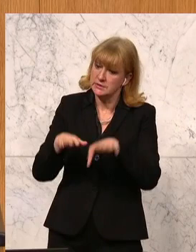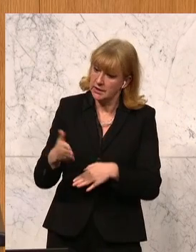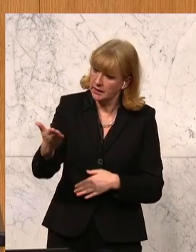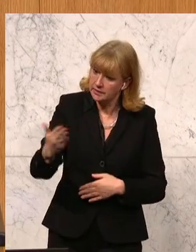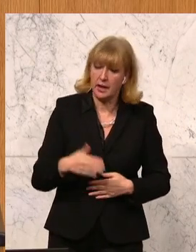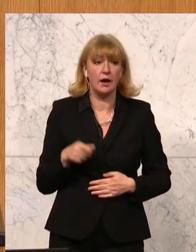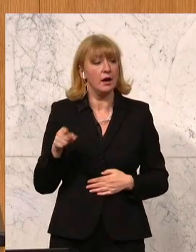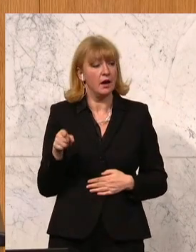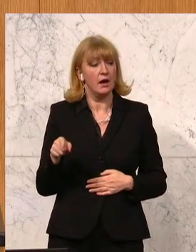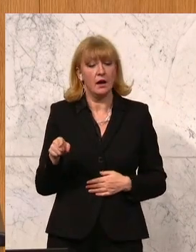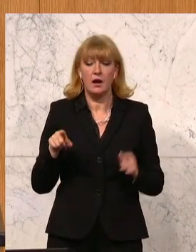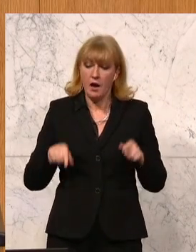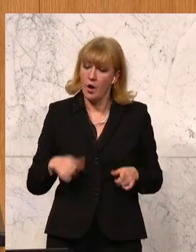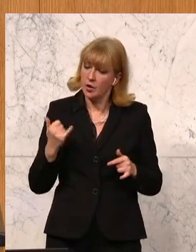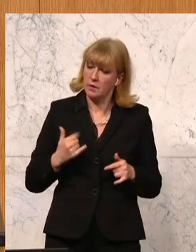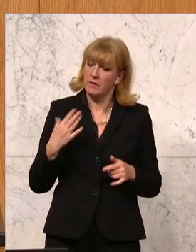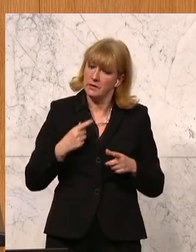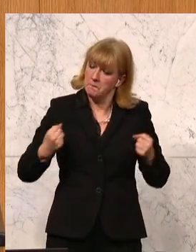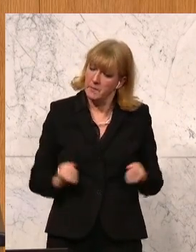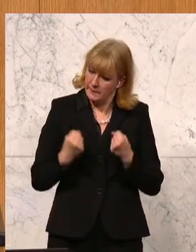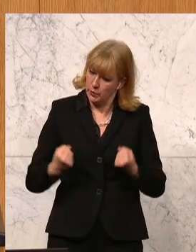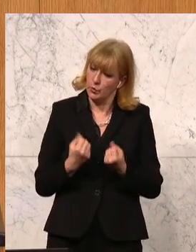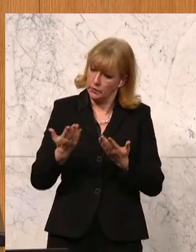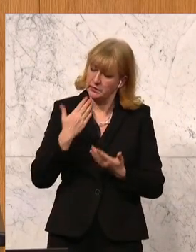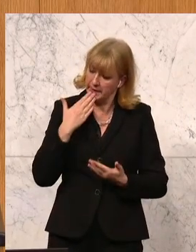auch hier immer wieder so bemüht bist.